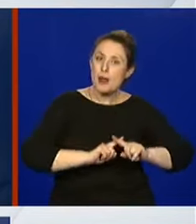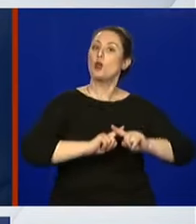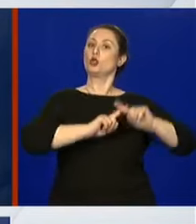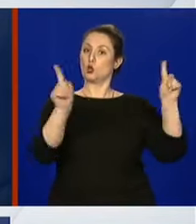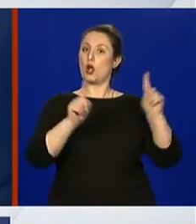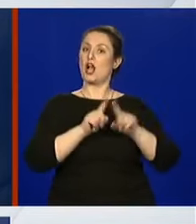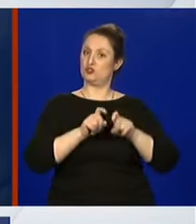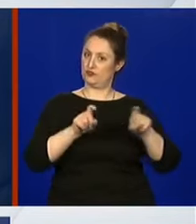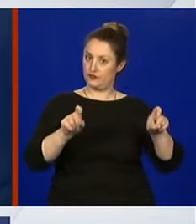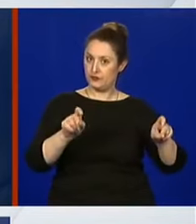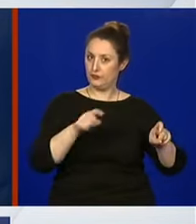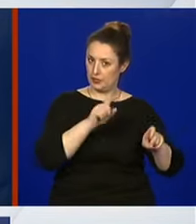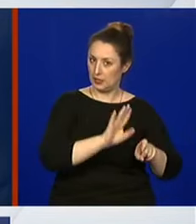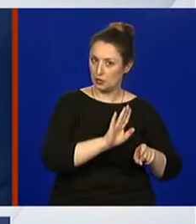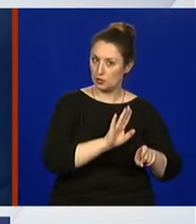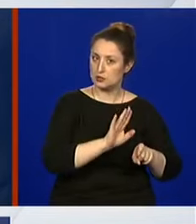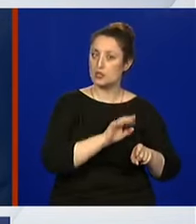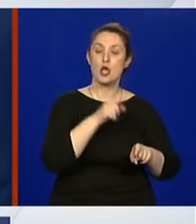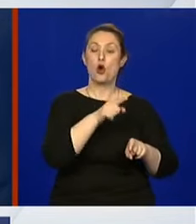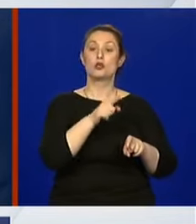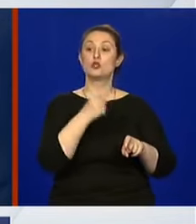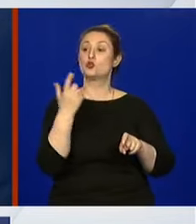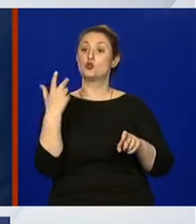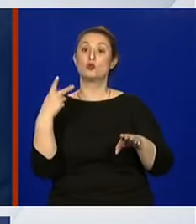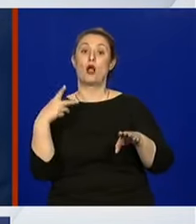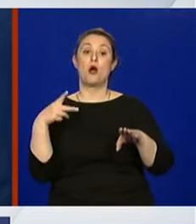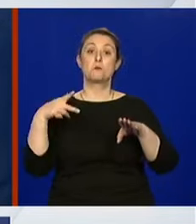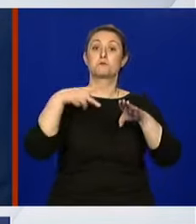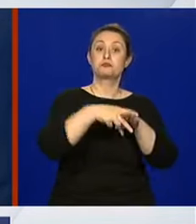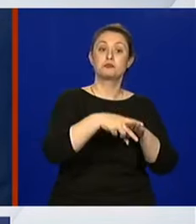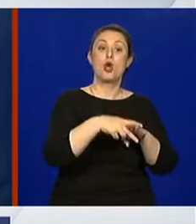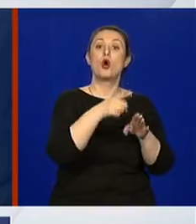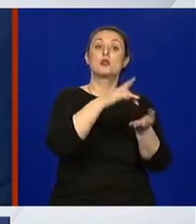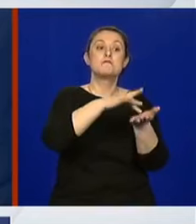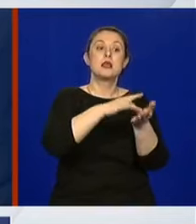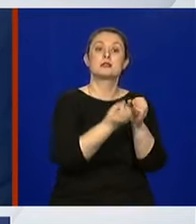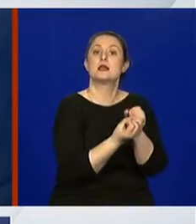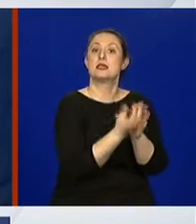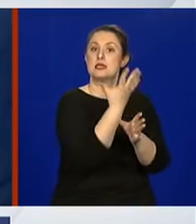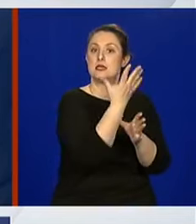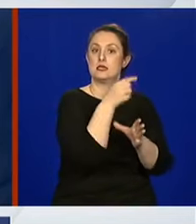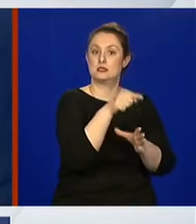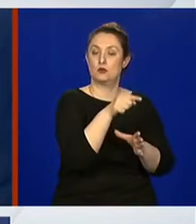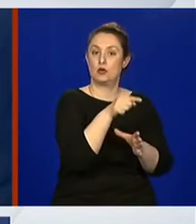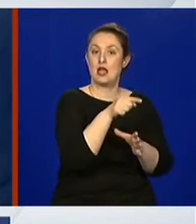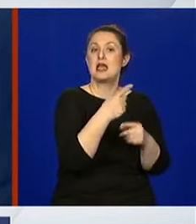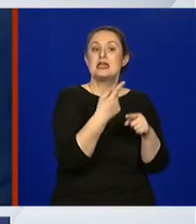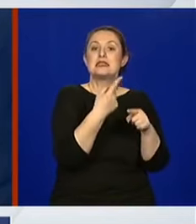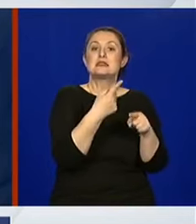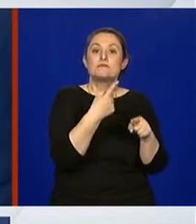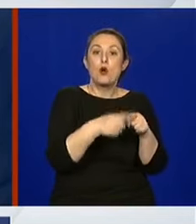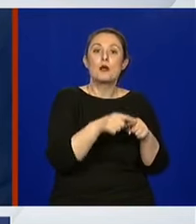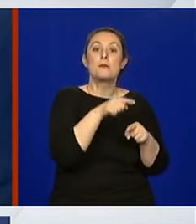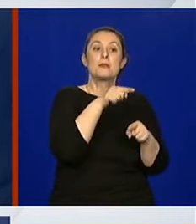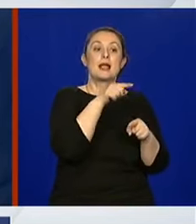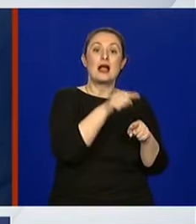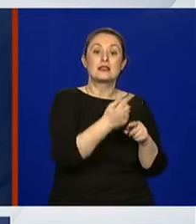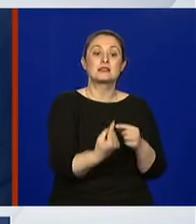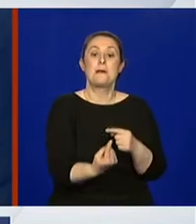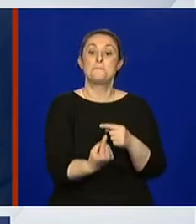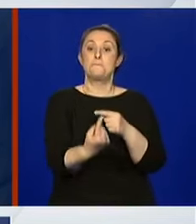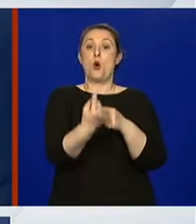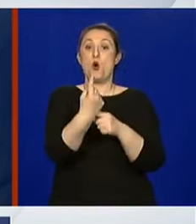i on je bio zaustavljen vrlo blizu svog izvora iz razloga što se on mogao širiti tek kad se pojave simptomi.